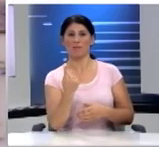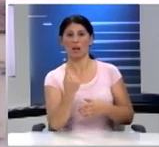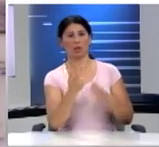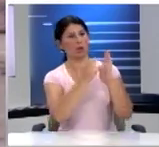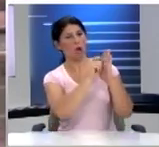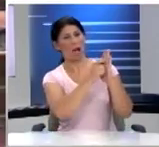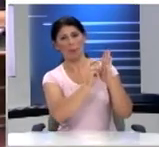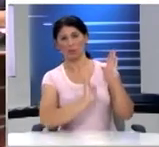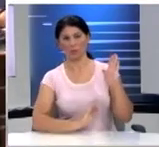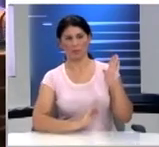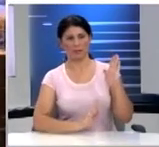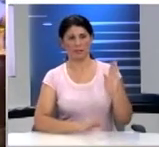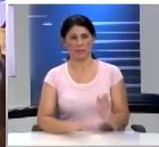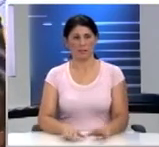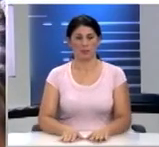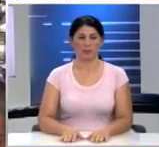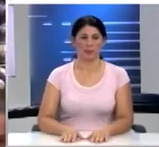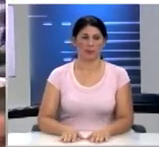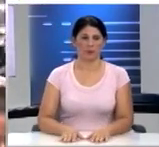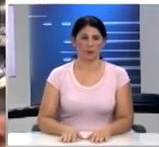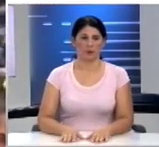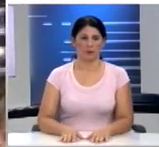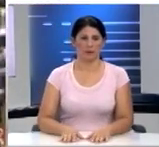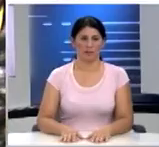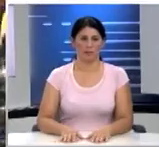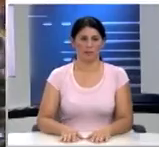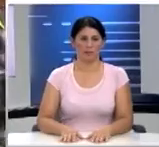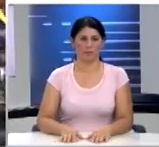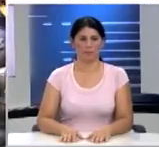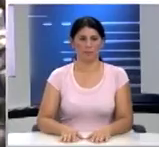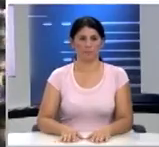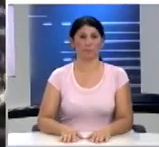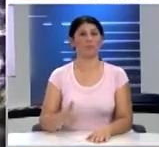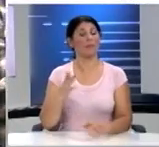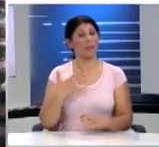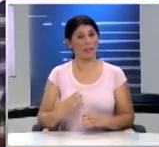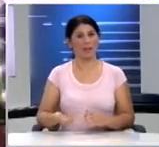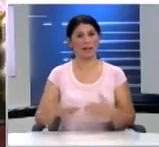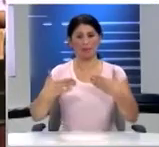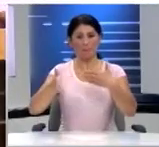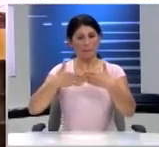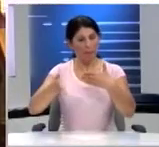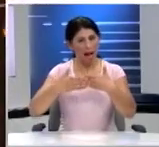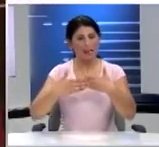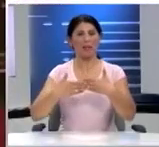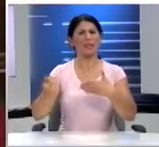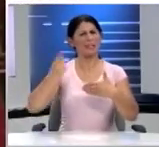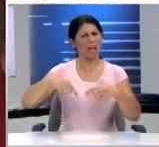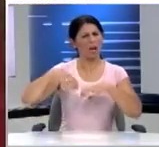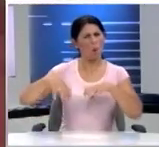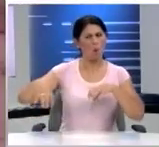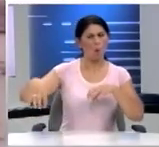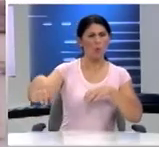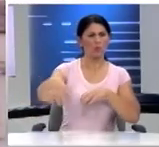και να έχει εγκαταστάσεις, παράθυρα και άλλες εγκαταστάσεις